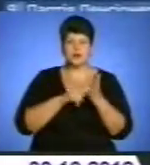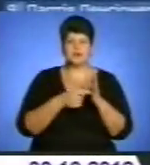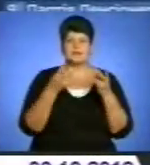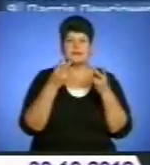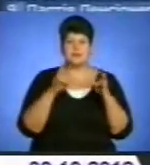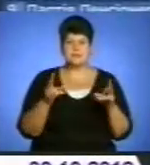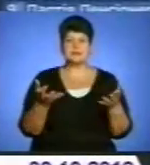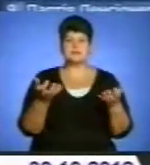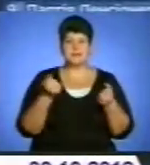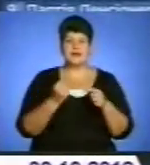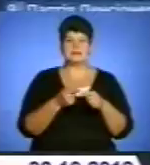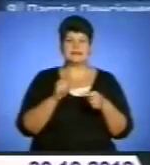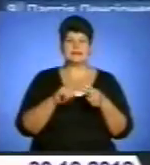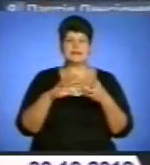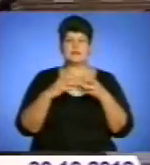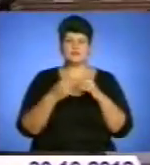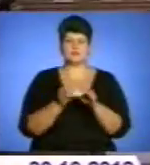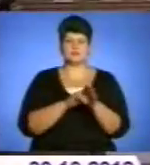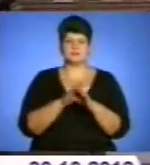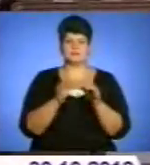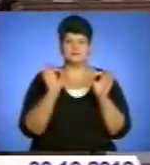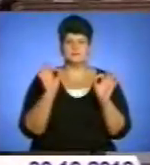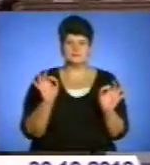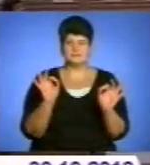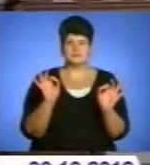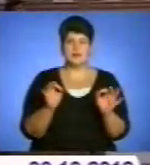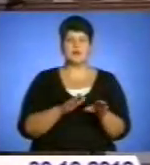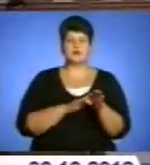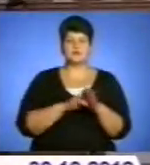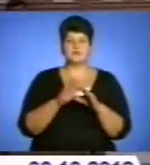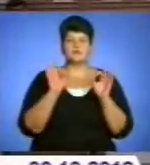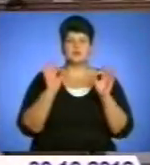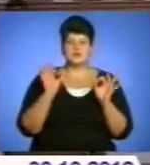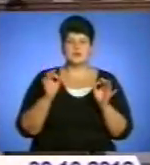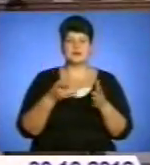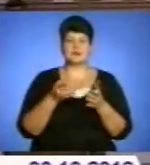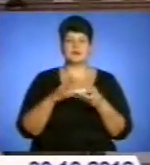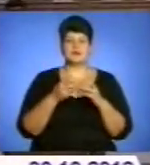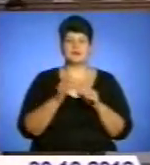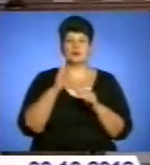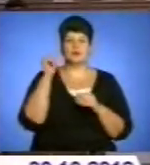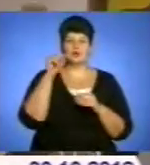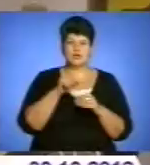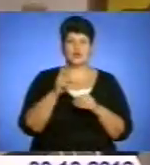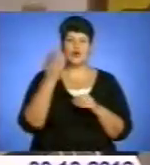сприймати ці результати як абсолютні. Абсолютні результати будуть тоді, коли ЦВК отримає